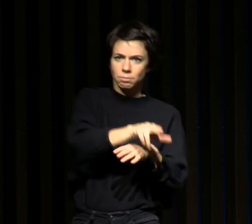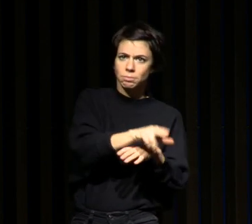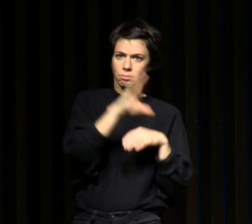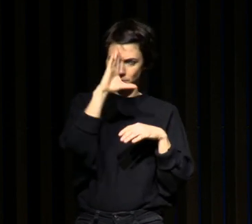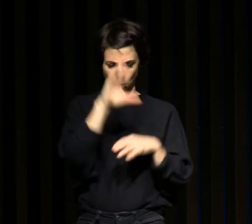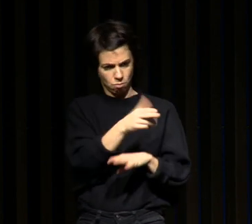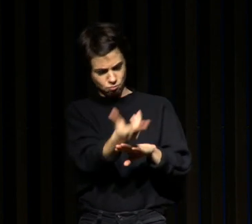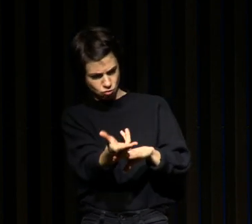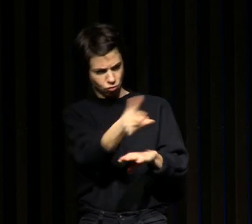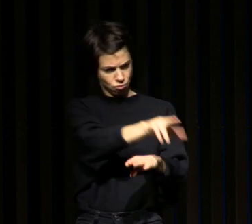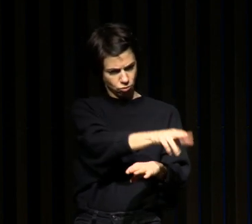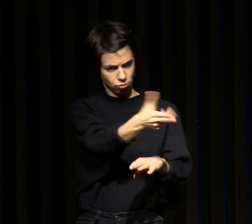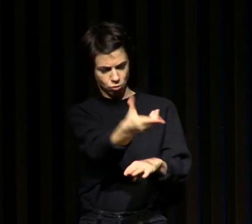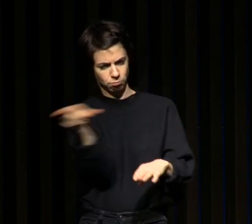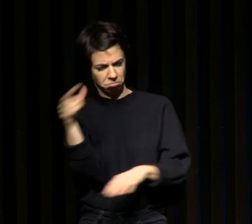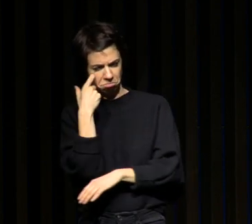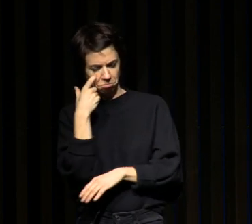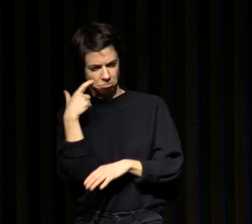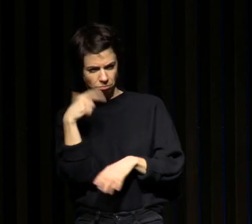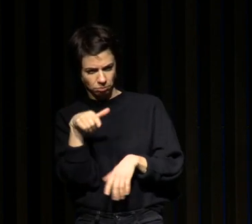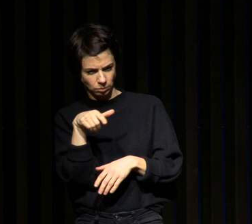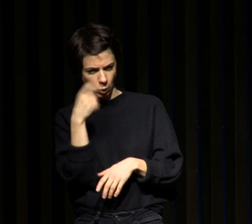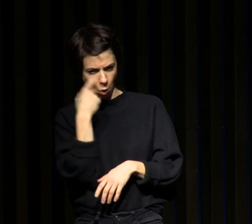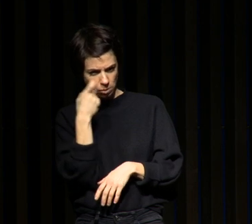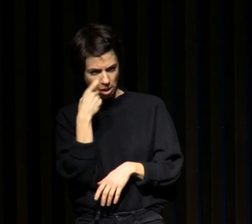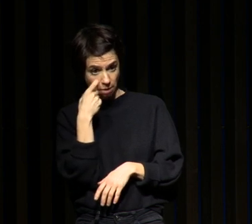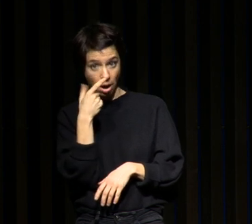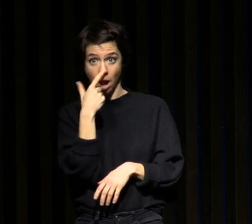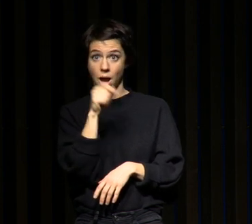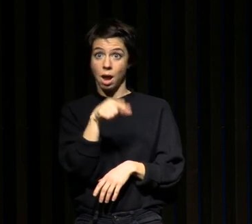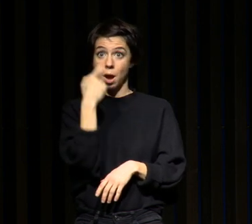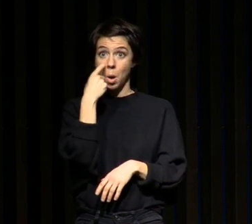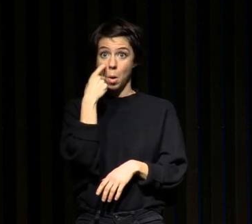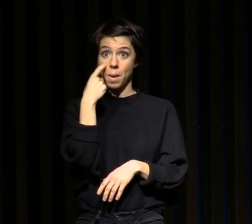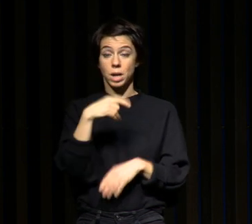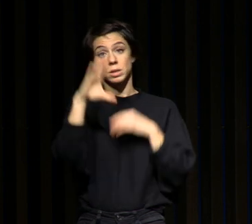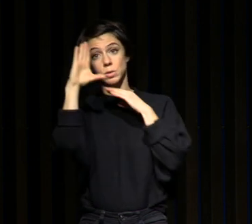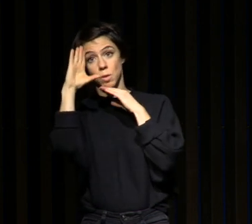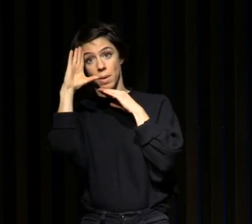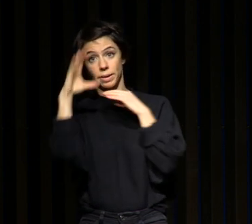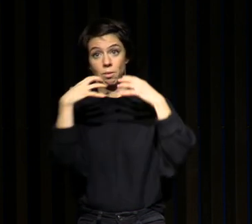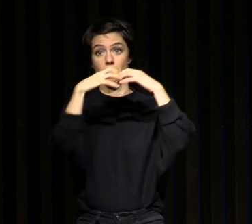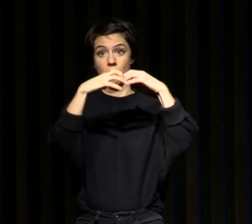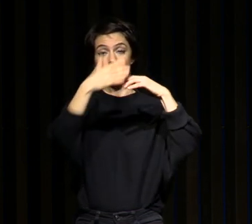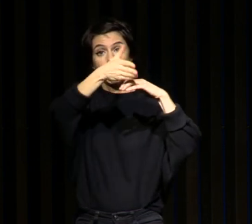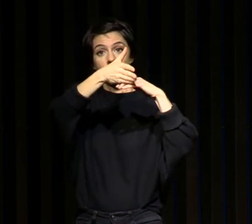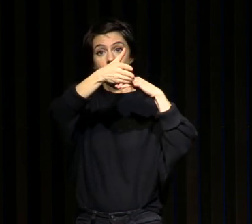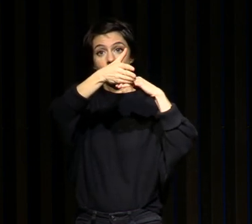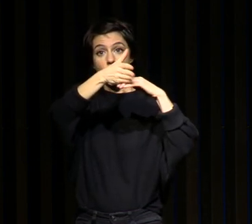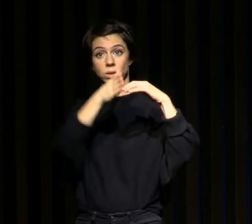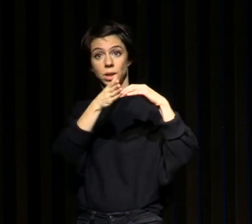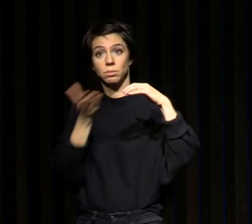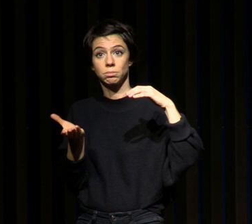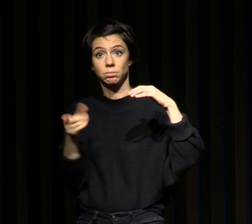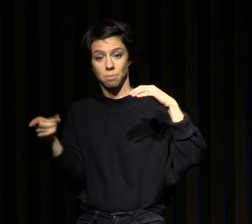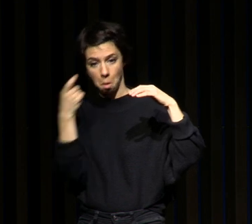Et il a pu montrer que le dauphin avait une capacité de sommeil interhémisphérique. C'est-à-dire qu'au lieu de dormir avec son cerveau en entier, il